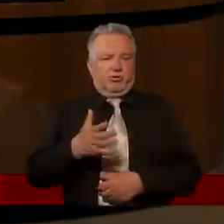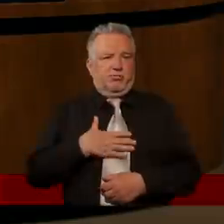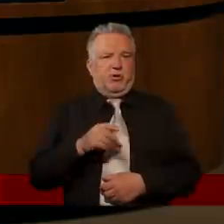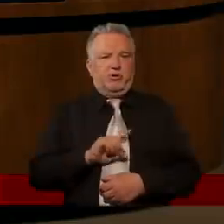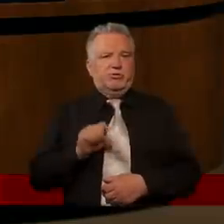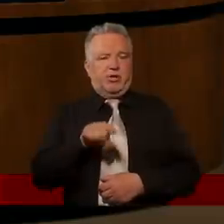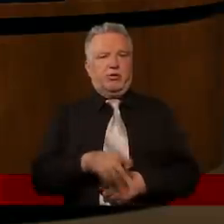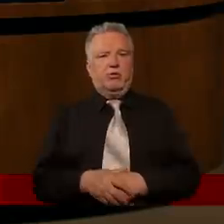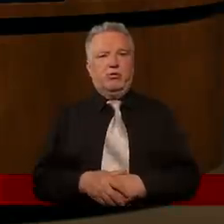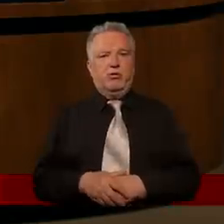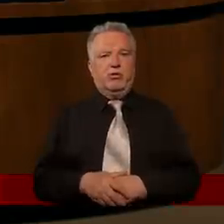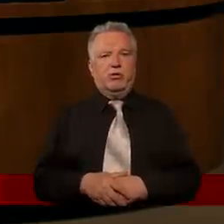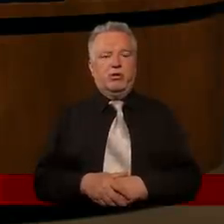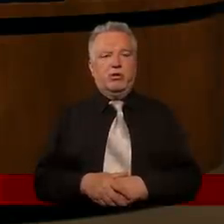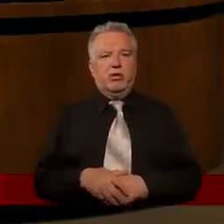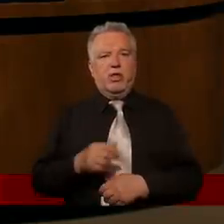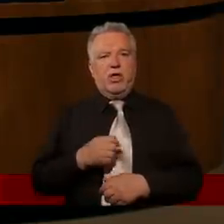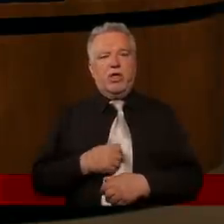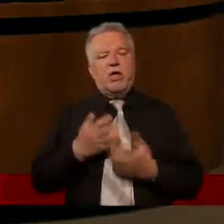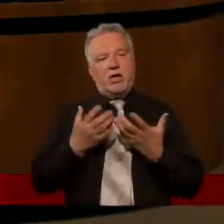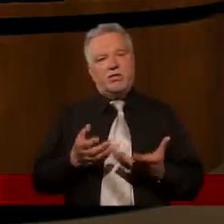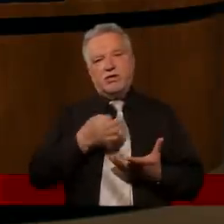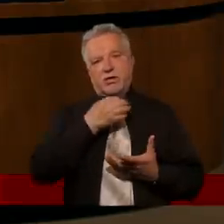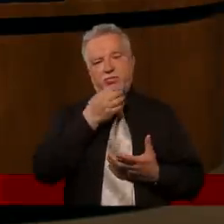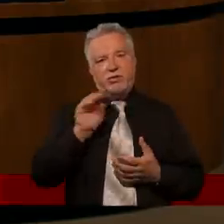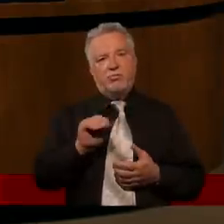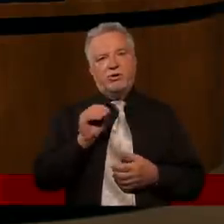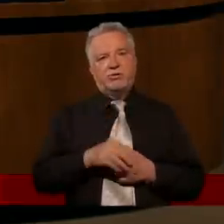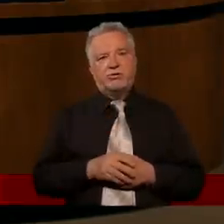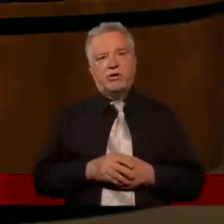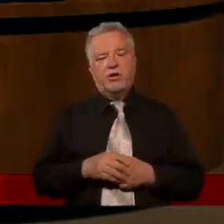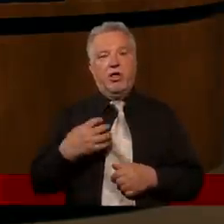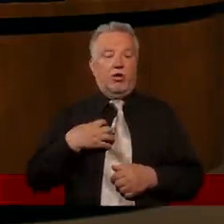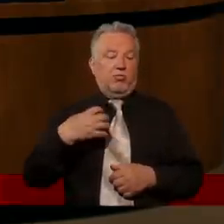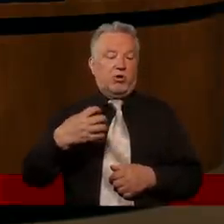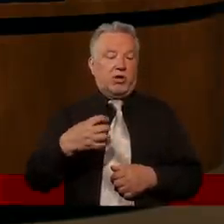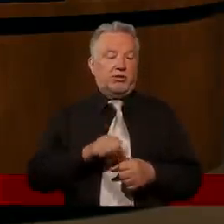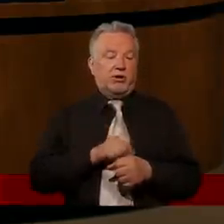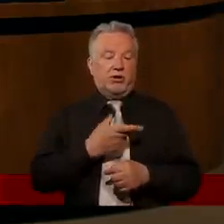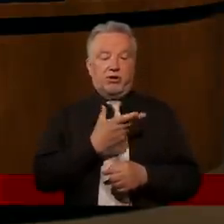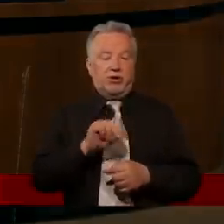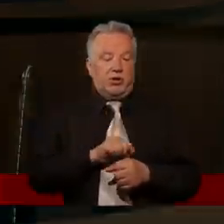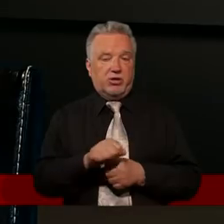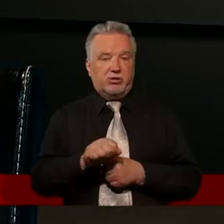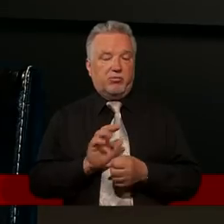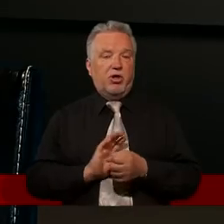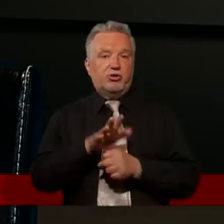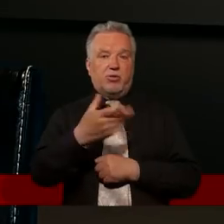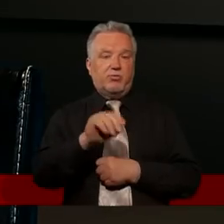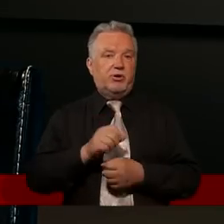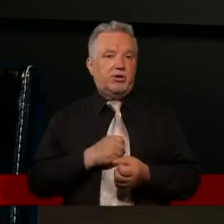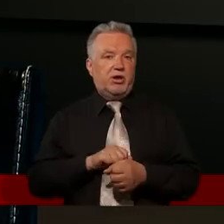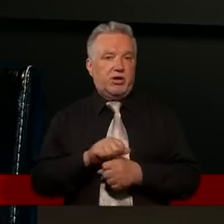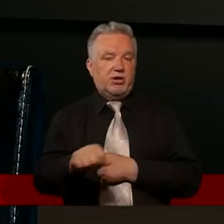mamy wtedy? Ja bym jeszcze zadała pytania, bo czasami myślimy tak, bogaty nie jestem, sławny nie